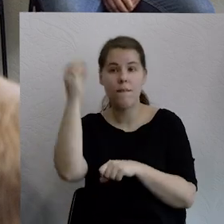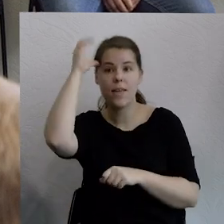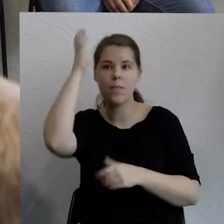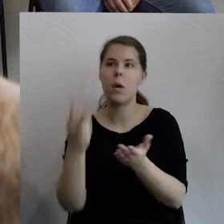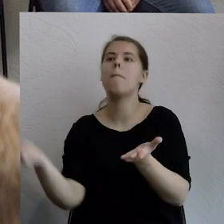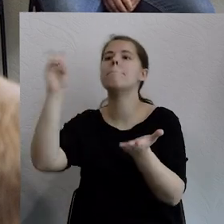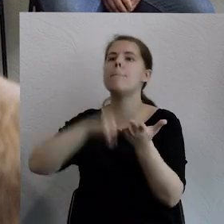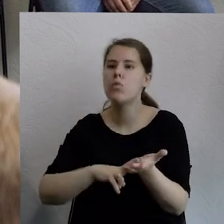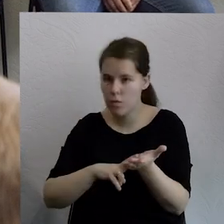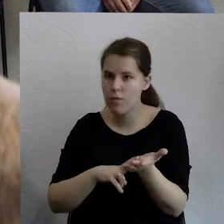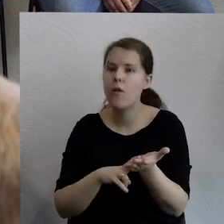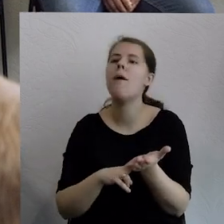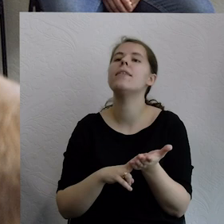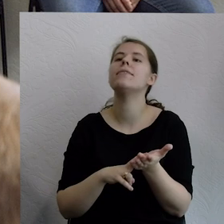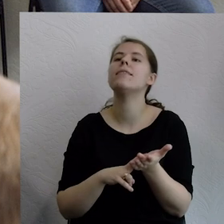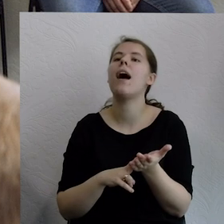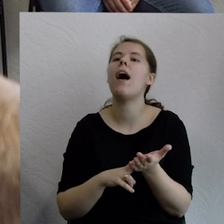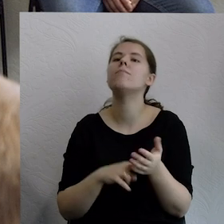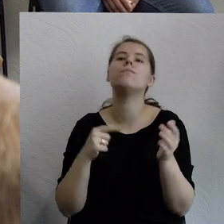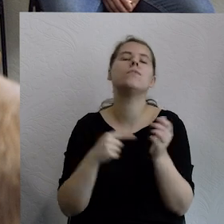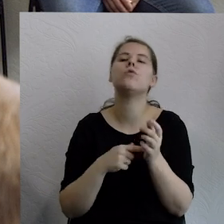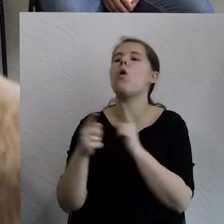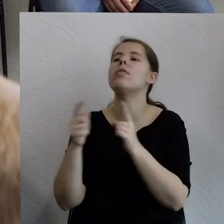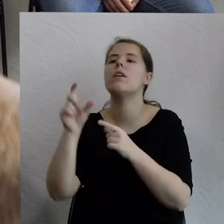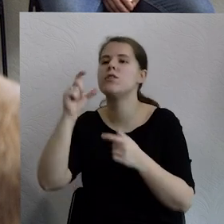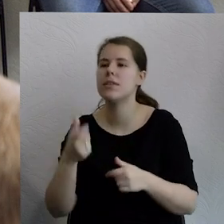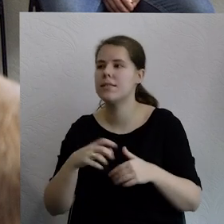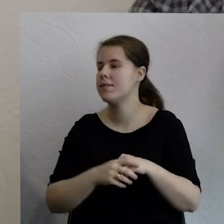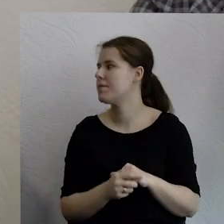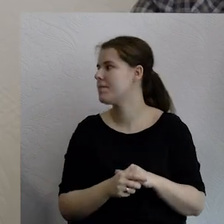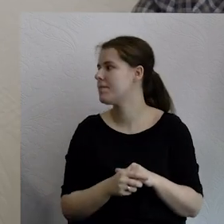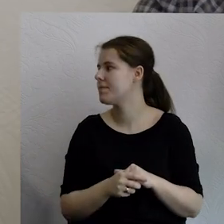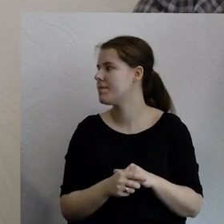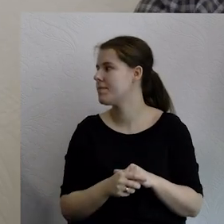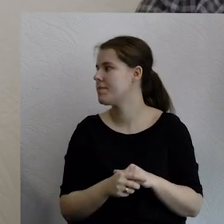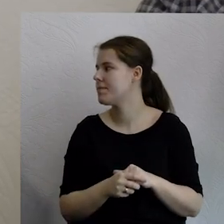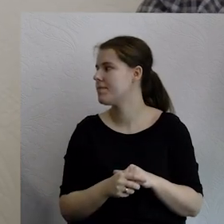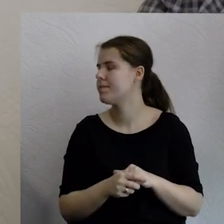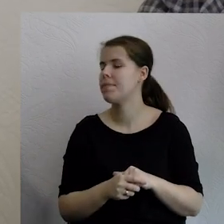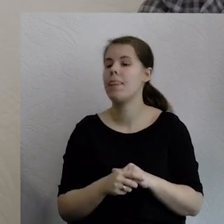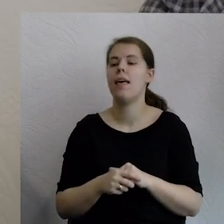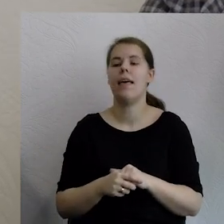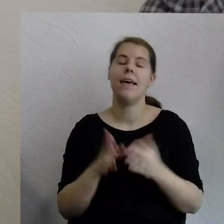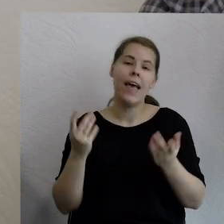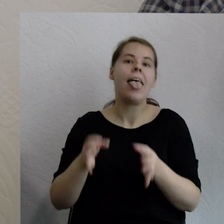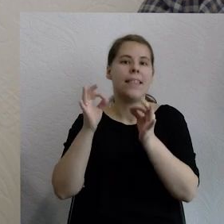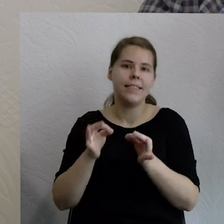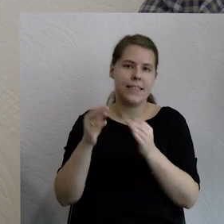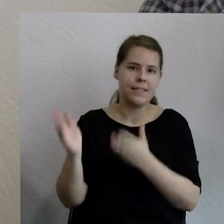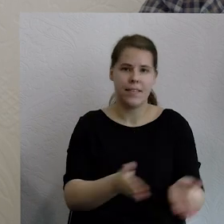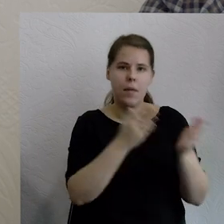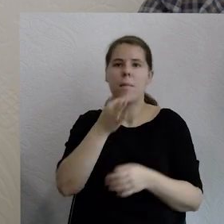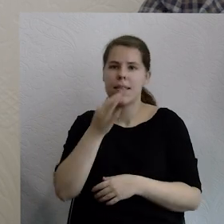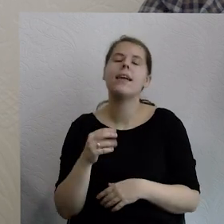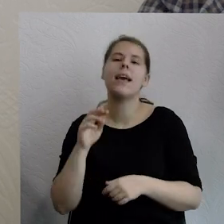Co to może dla nas oznaczać? Ja zostaję sobie z tym pytaniem, bo teraz idziemy dalej. Ale zachęcam do